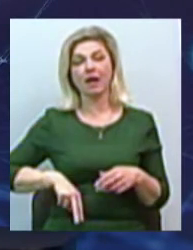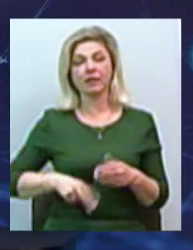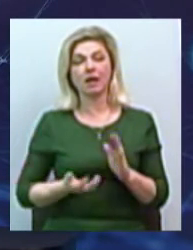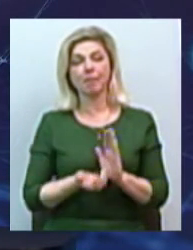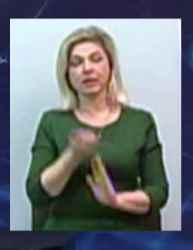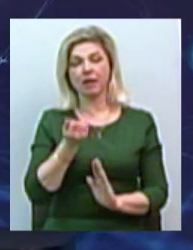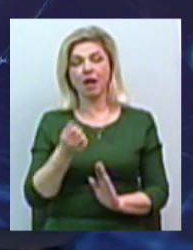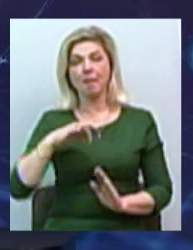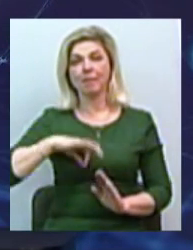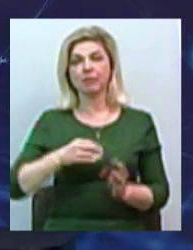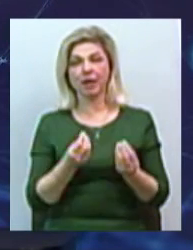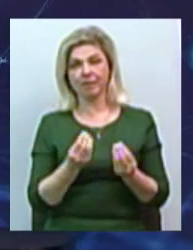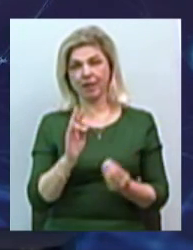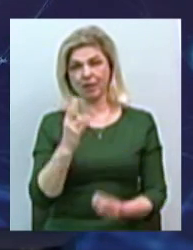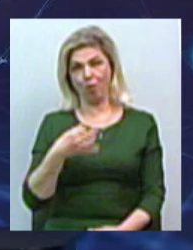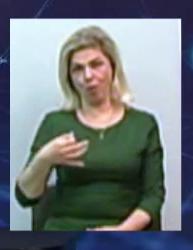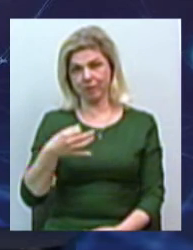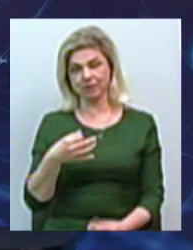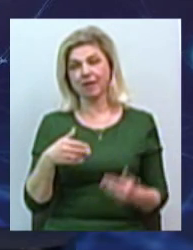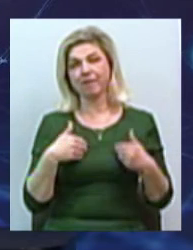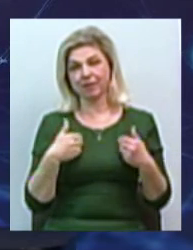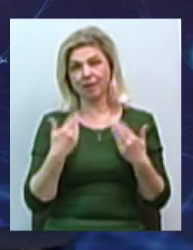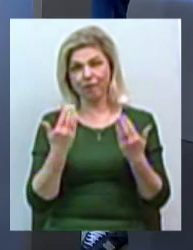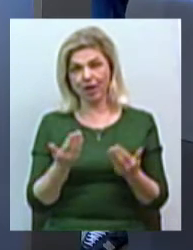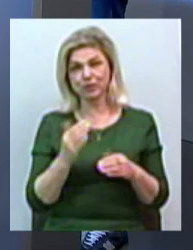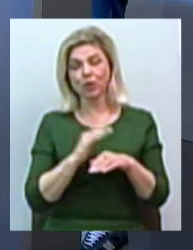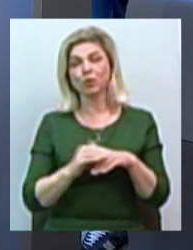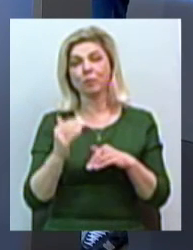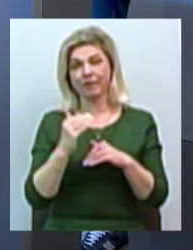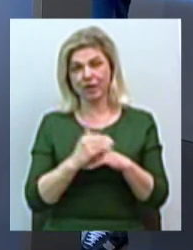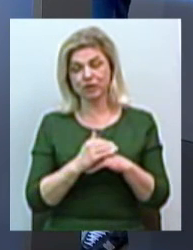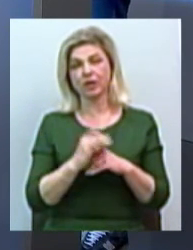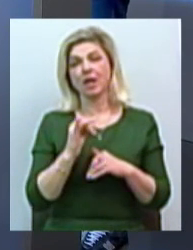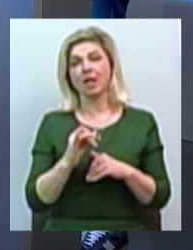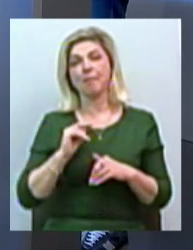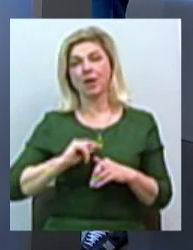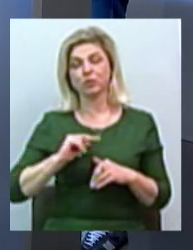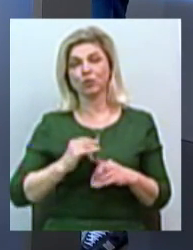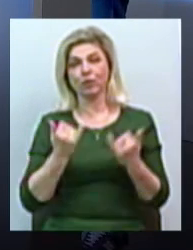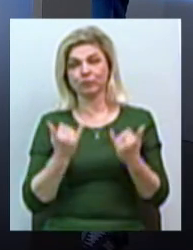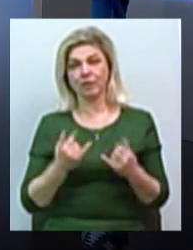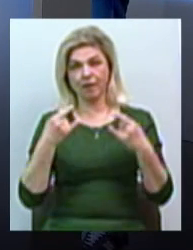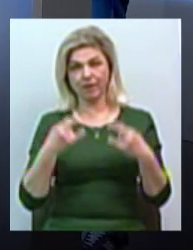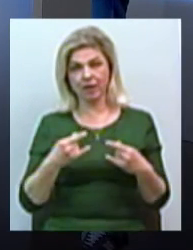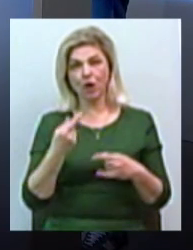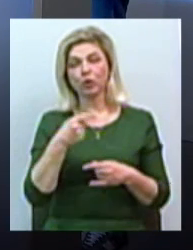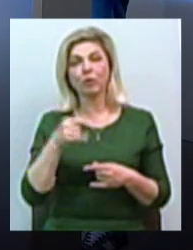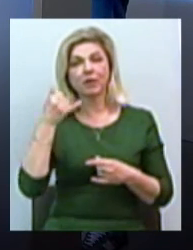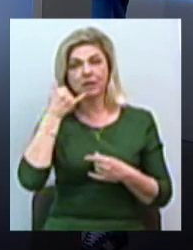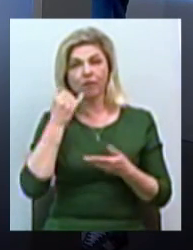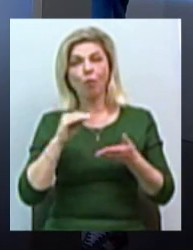підприємництва у Миколаївській області. Вітаю, Володимир. Добрий вечір. Ми працюємо в прямому ефірі, нагадую, телефон студії «Незмінний» 7692-33.